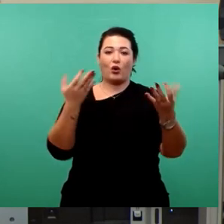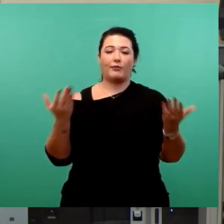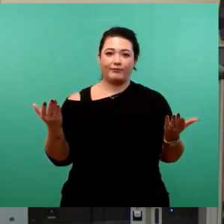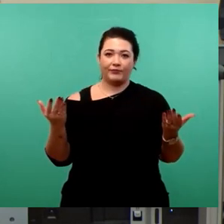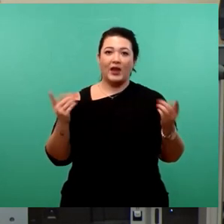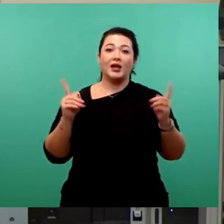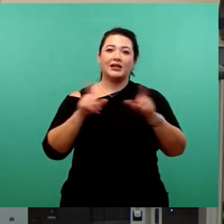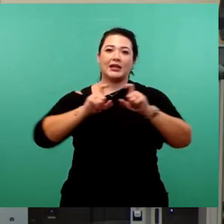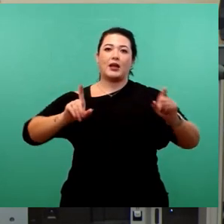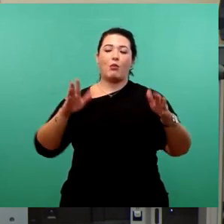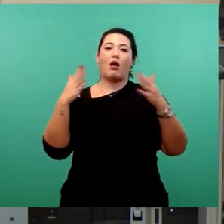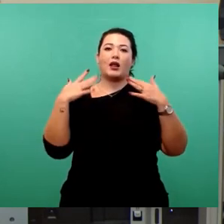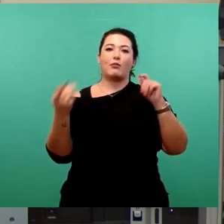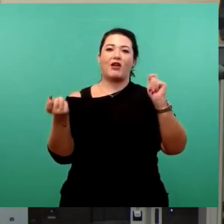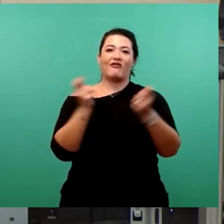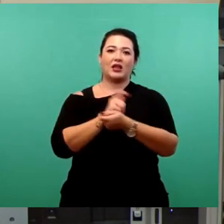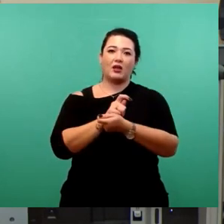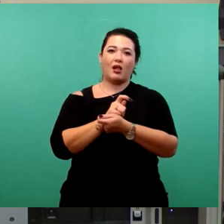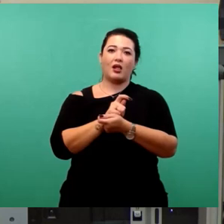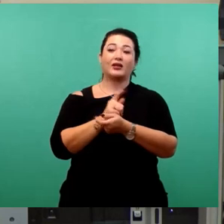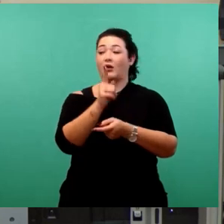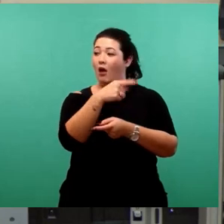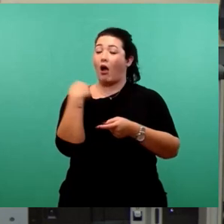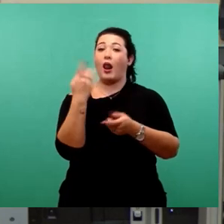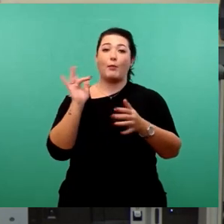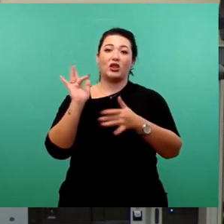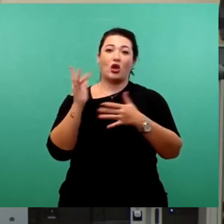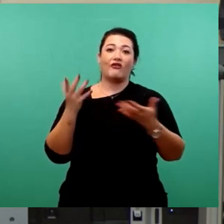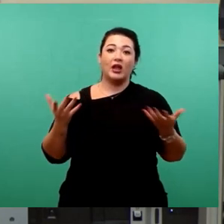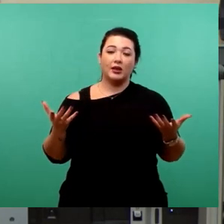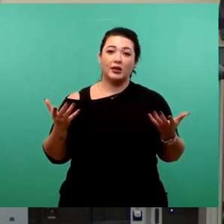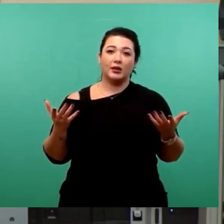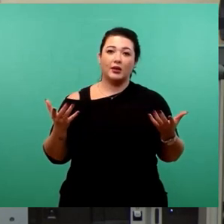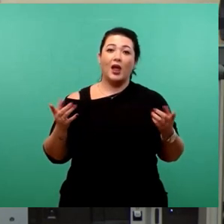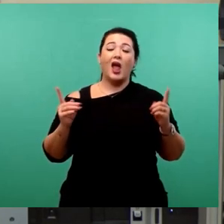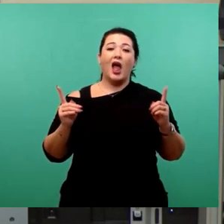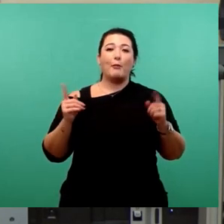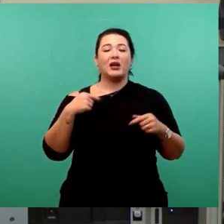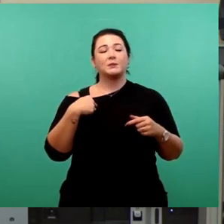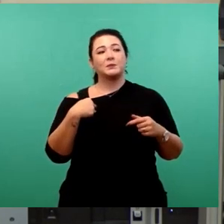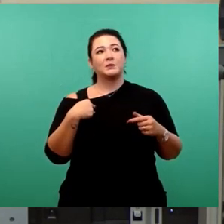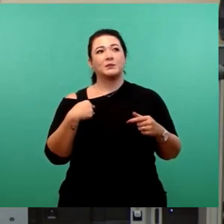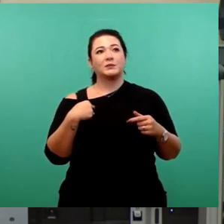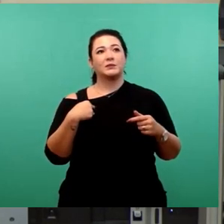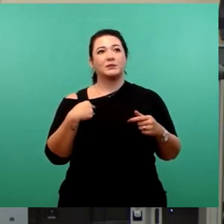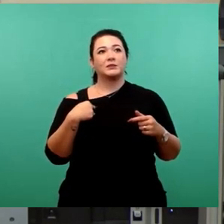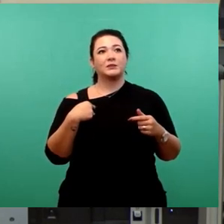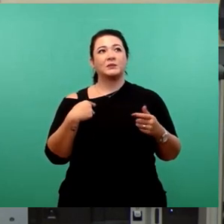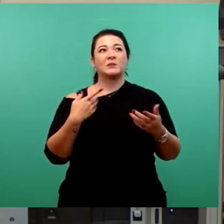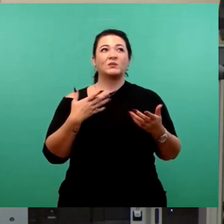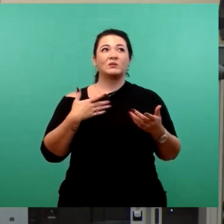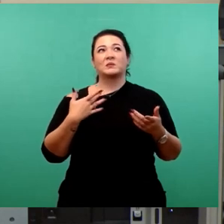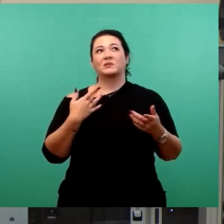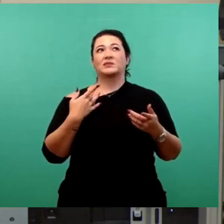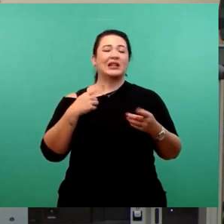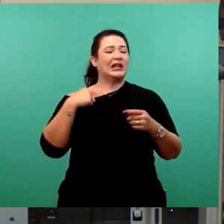betrifft uns alle sehr stark. Aber ich habe den Verdacht, dass wir das Rad überdrehen. 25